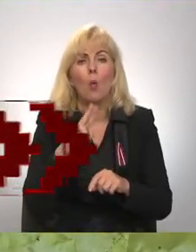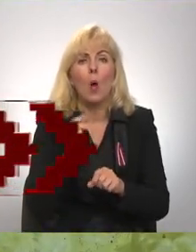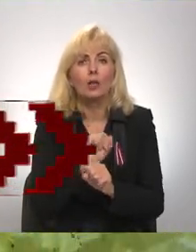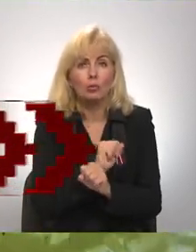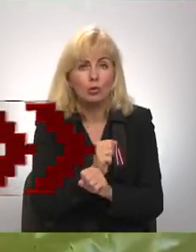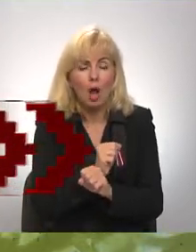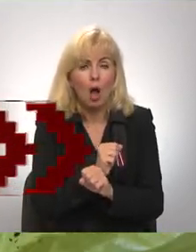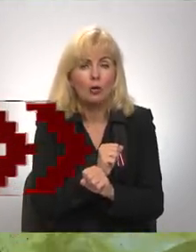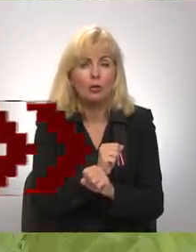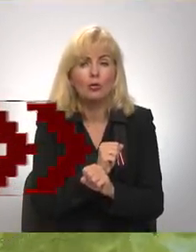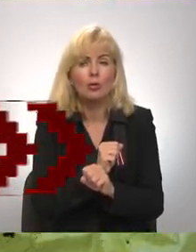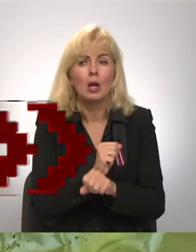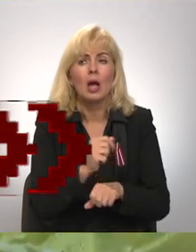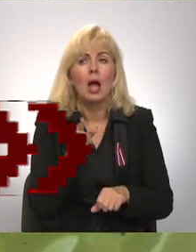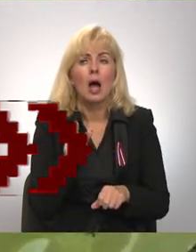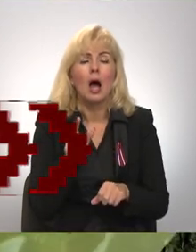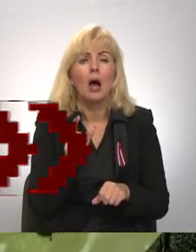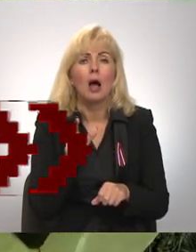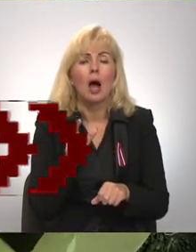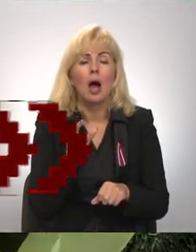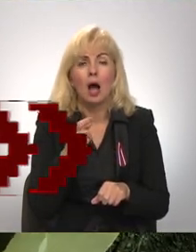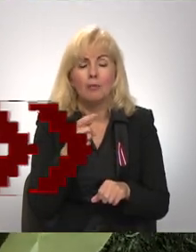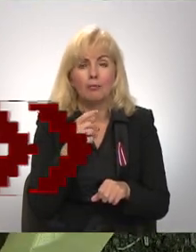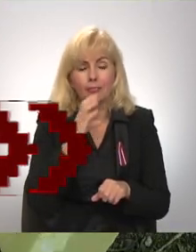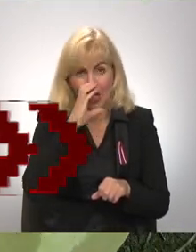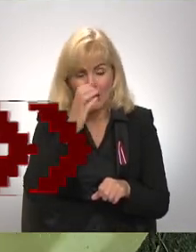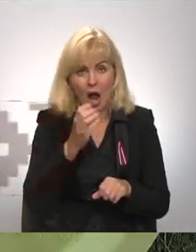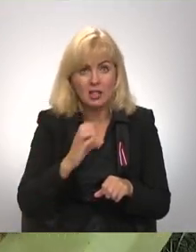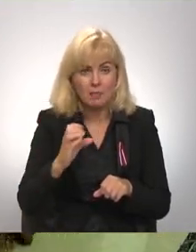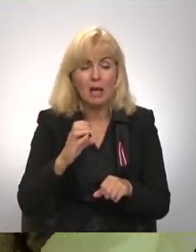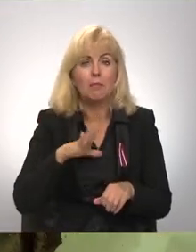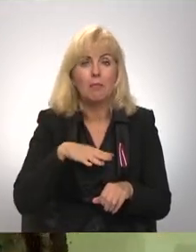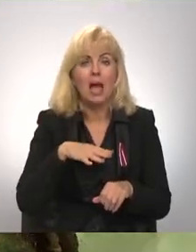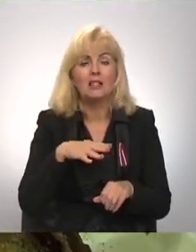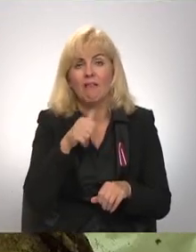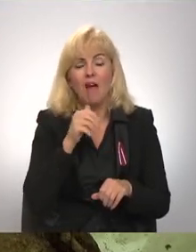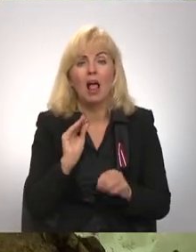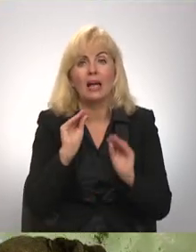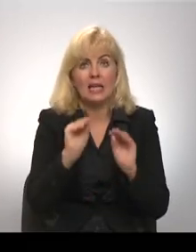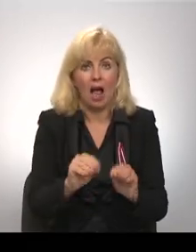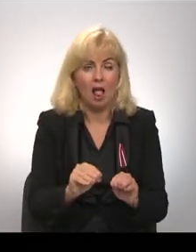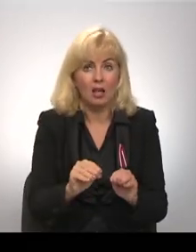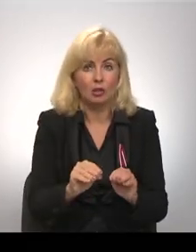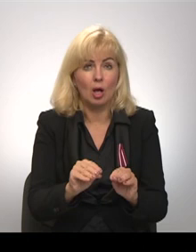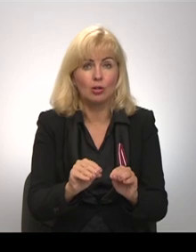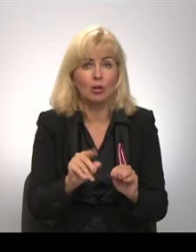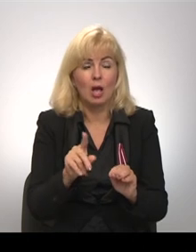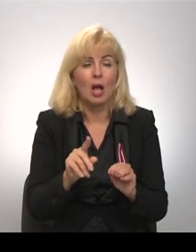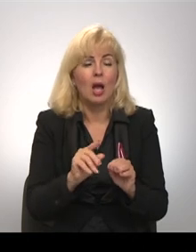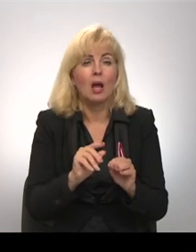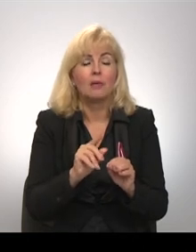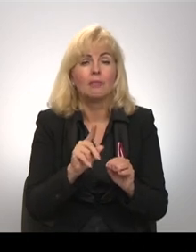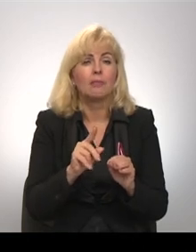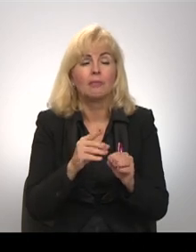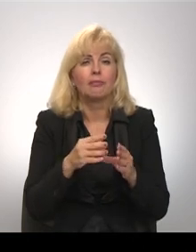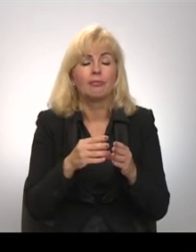kādas divas monētiņas. Šīs ir gāzmaskas daļas, kas arī pēc tam ir ieliktas. Respektīvi, viņš bija sašķēdīts un